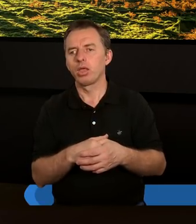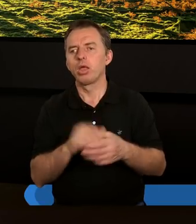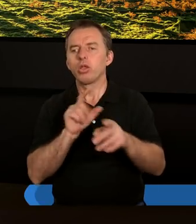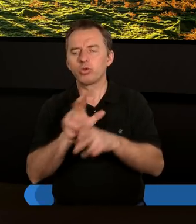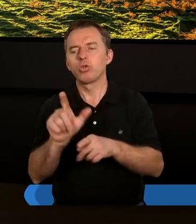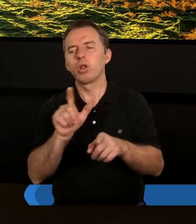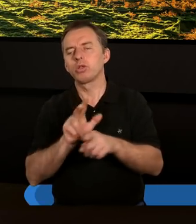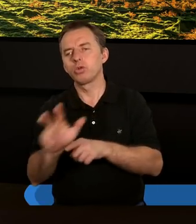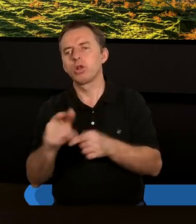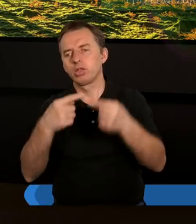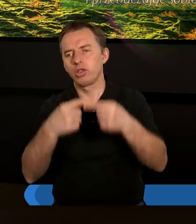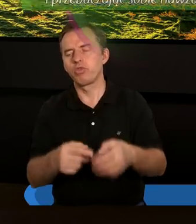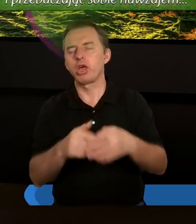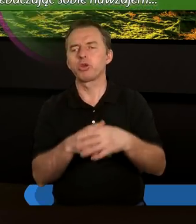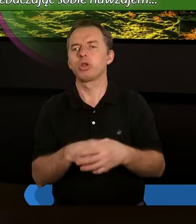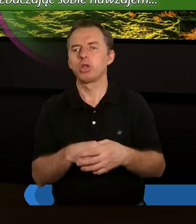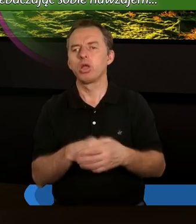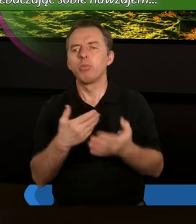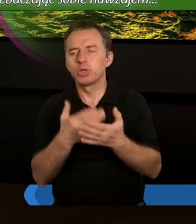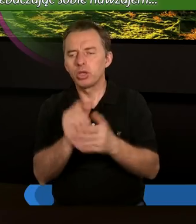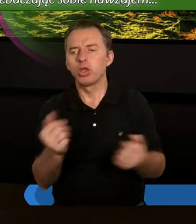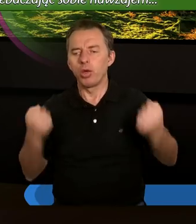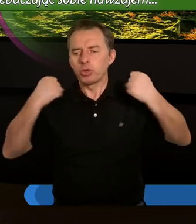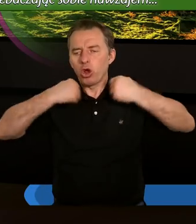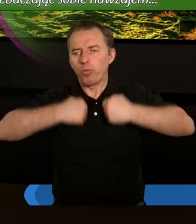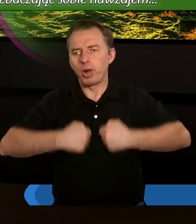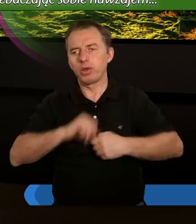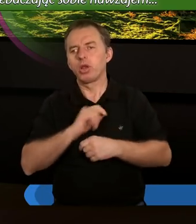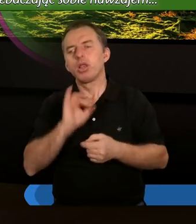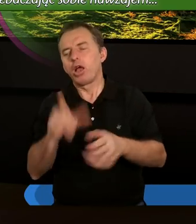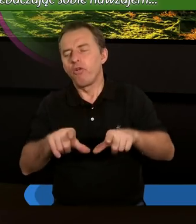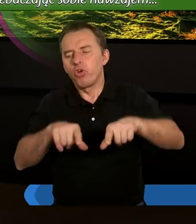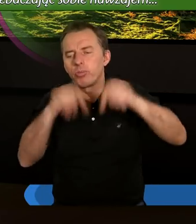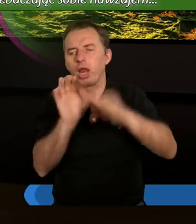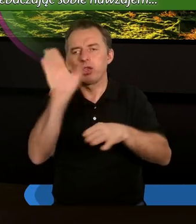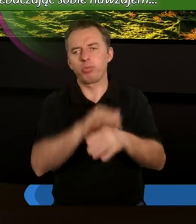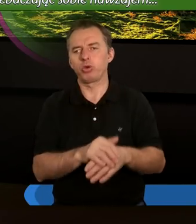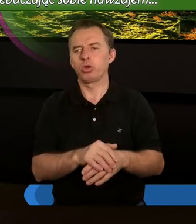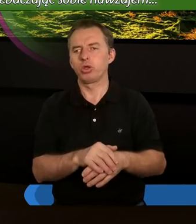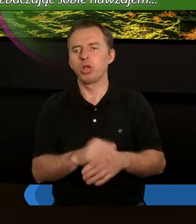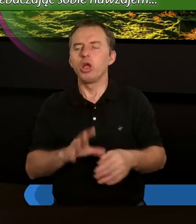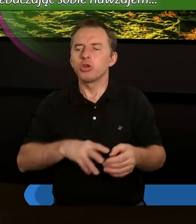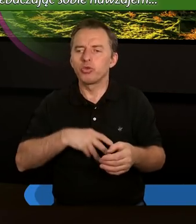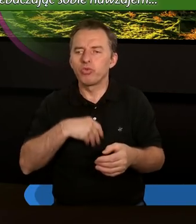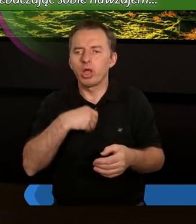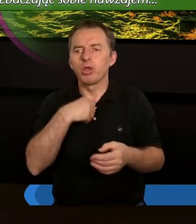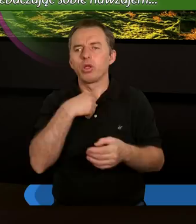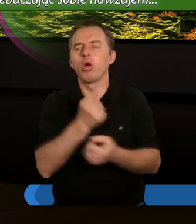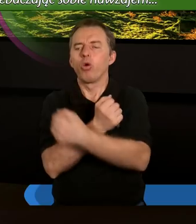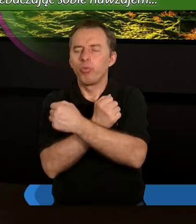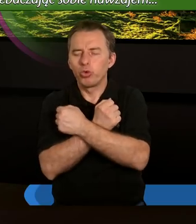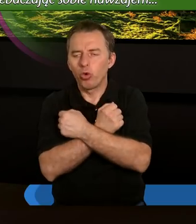Dwunasty i trzynasty werset. Prze to przeobleczcie się jako wybrani Boży, święci